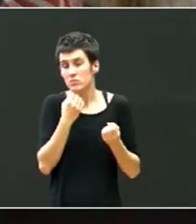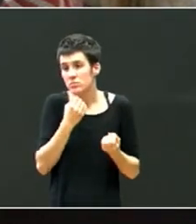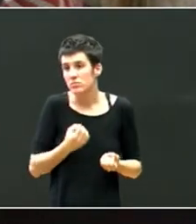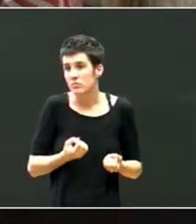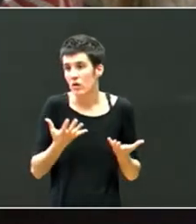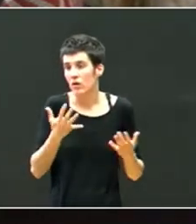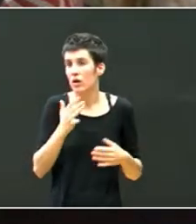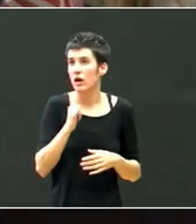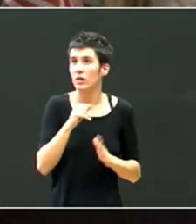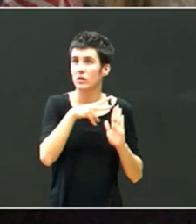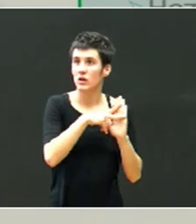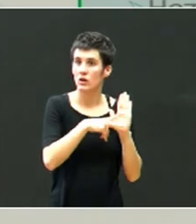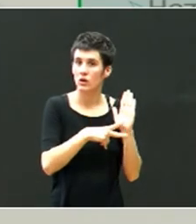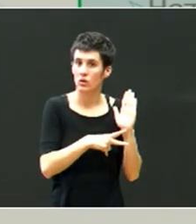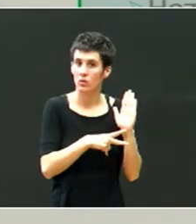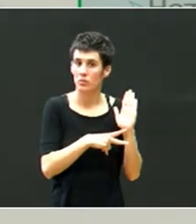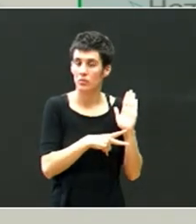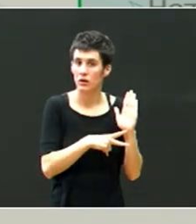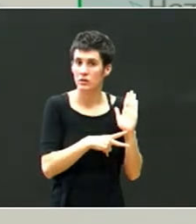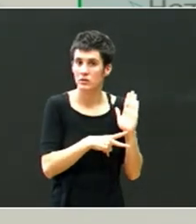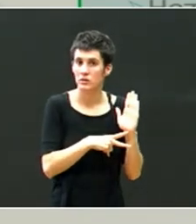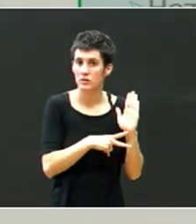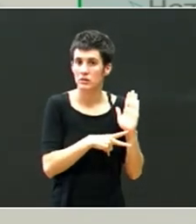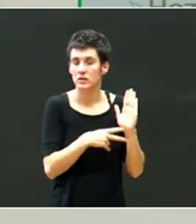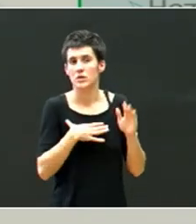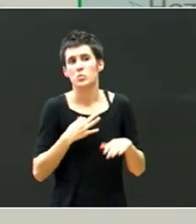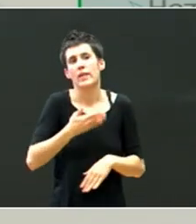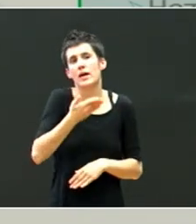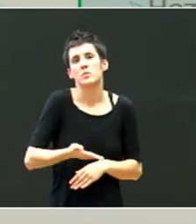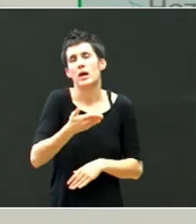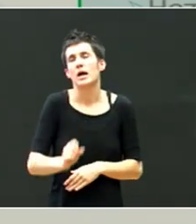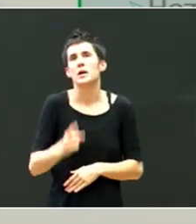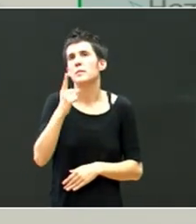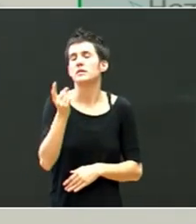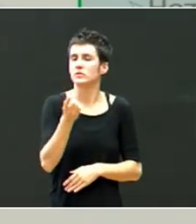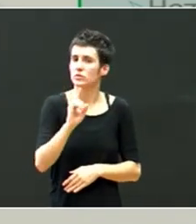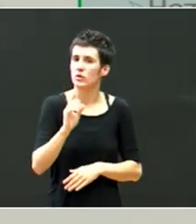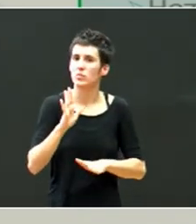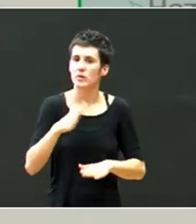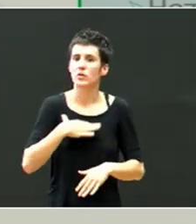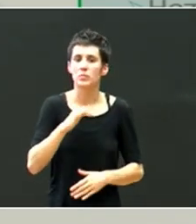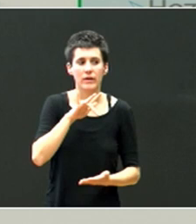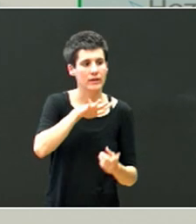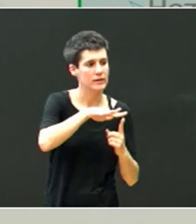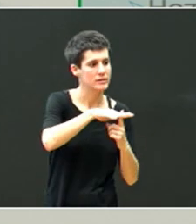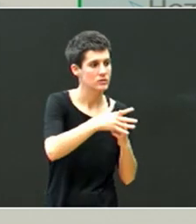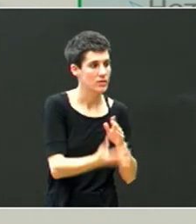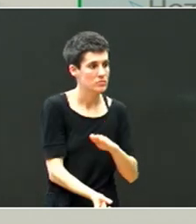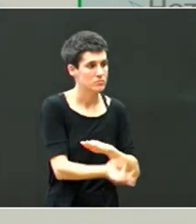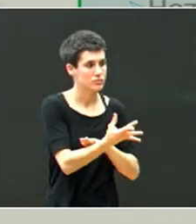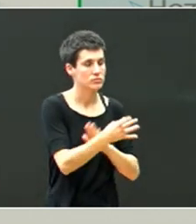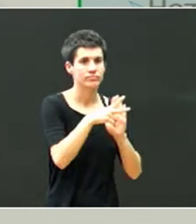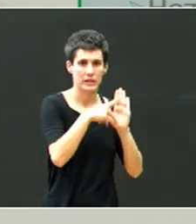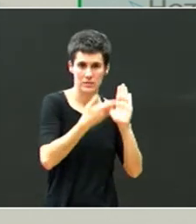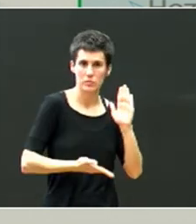badagoz neurri batzuk, behar bada ez dira garrantzitzuena, baina momentu konkretu batzuetan, garrantzitzuak izan aldira, eta